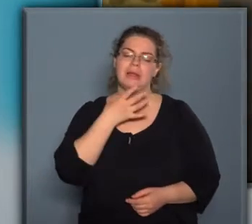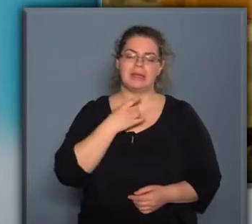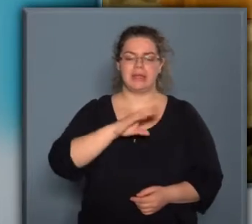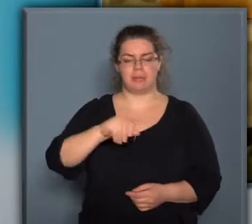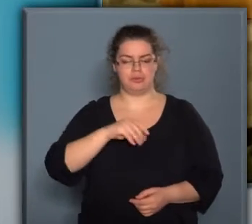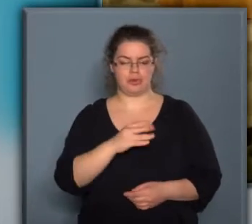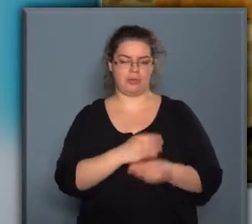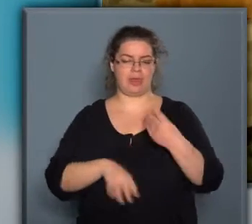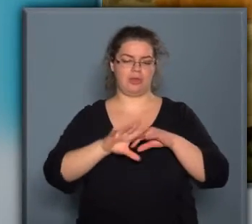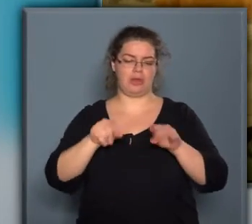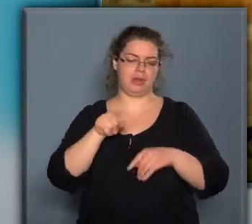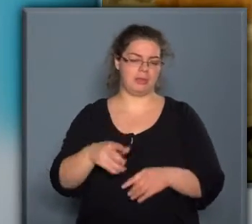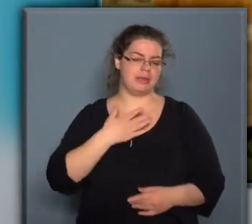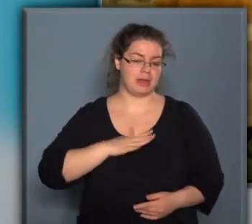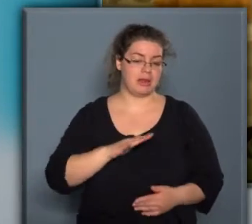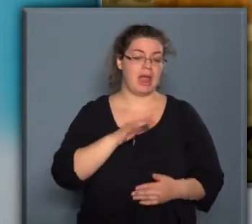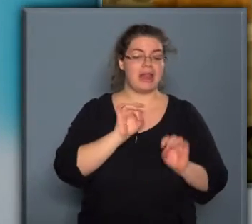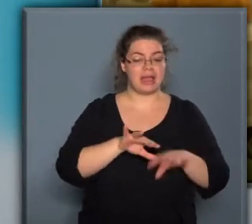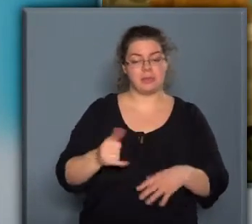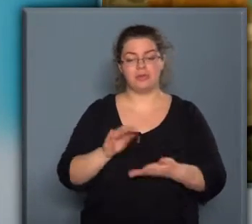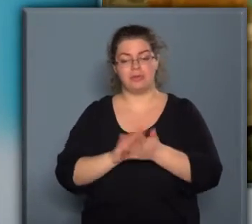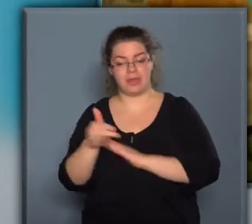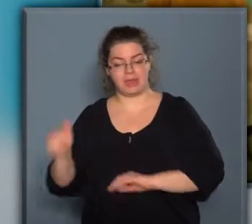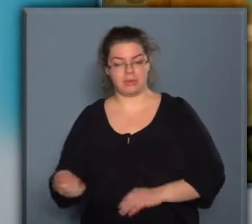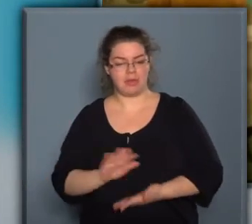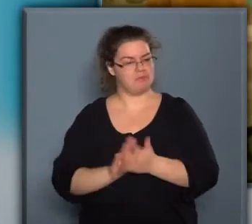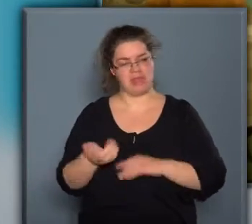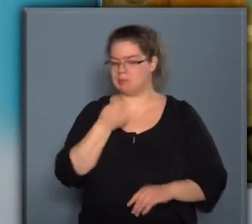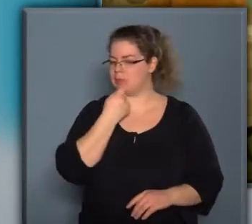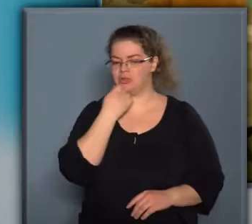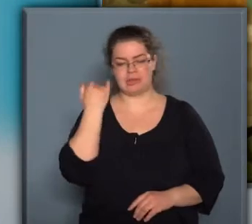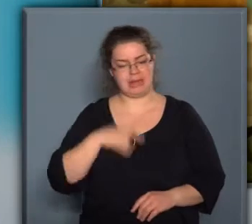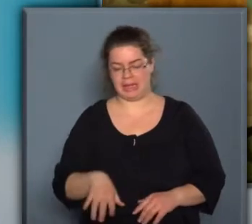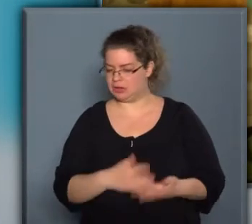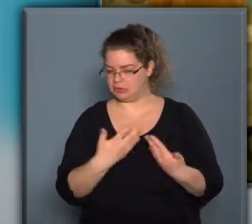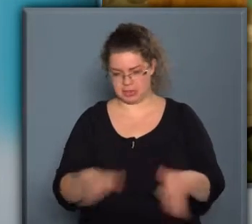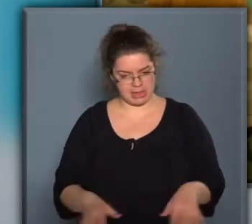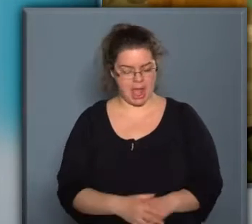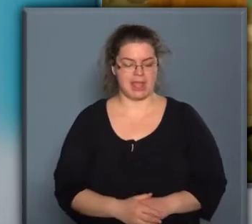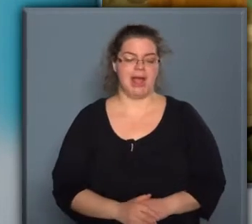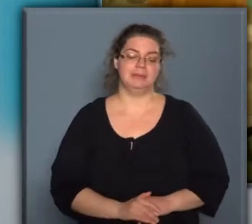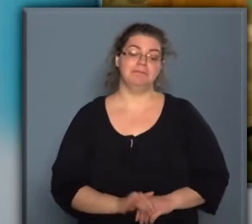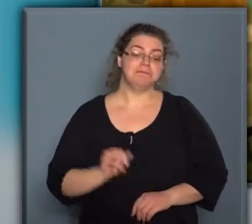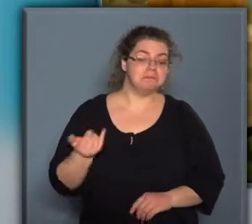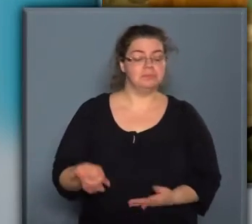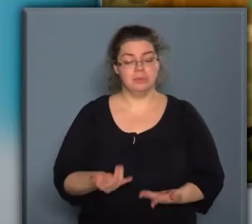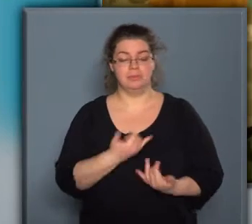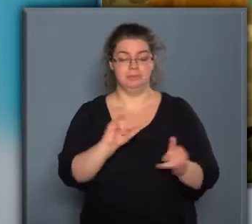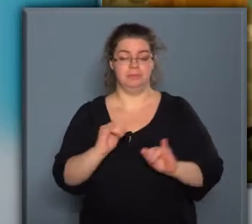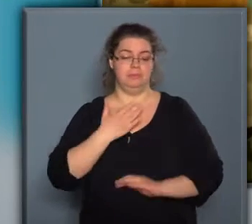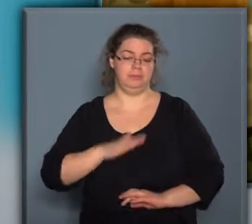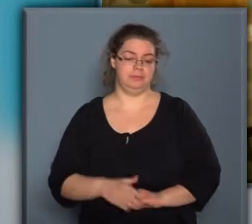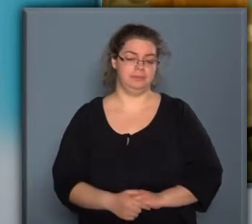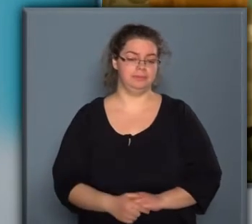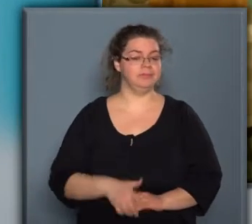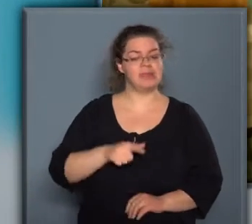leginkább, mert a családom azt szereti, a lányom is, meg a férjem is. Férjem nem is eszik édeset abszolút, és hát ezt mindenki